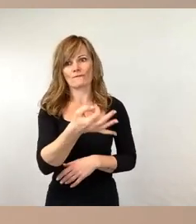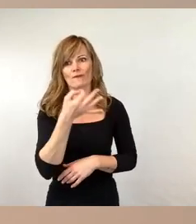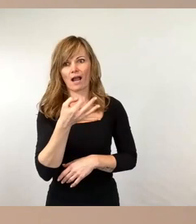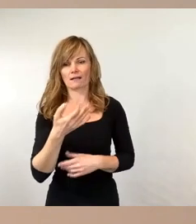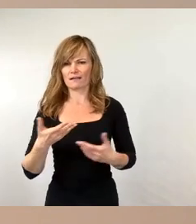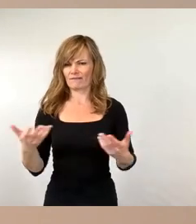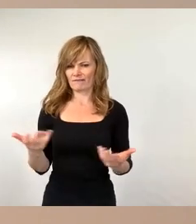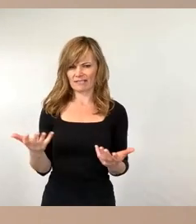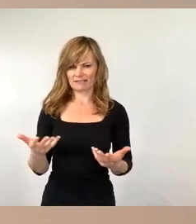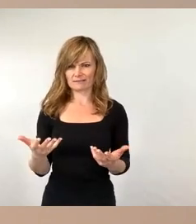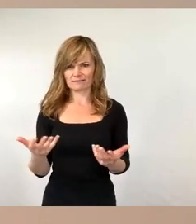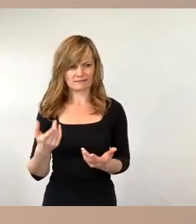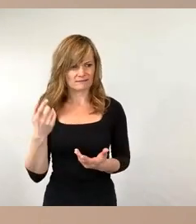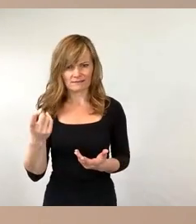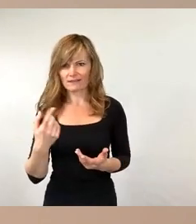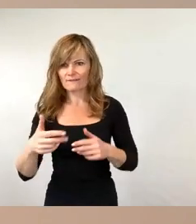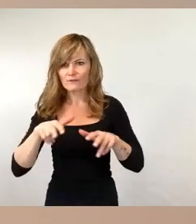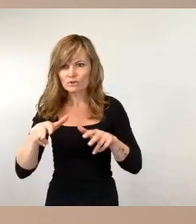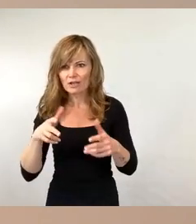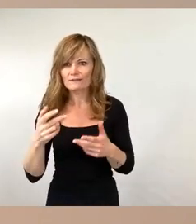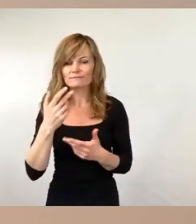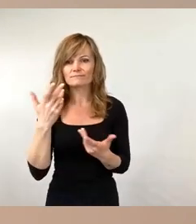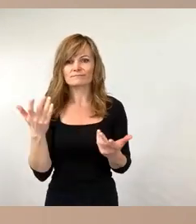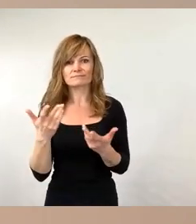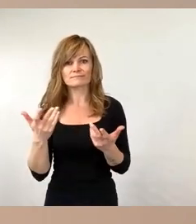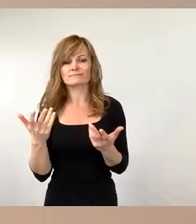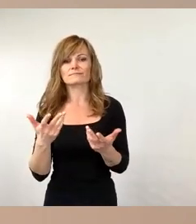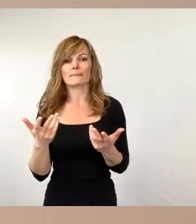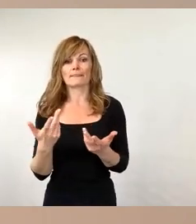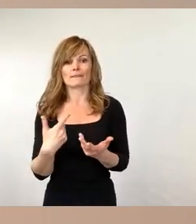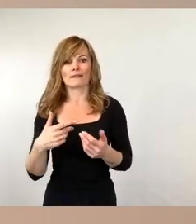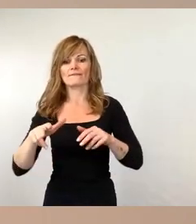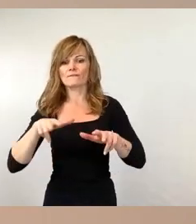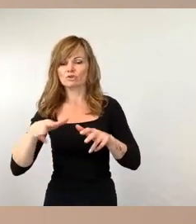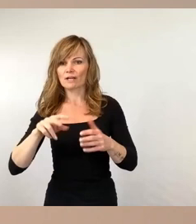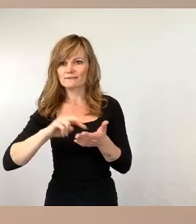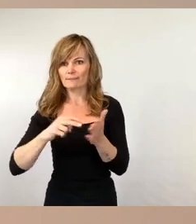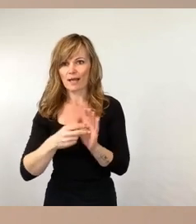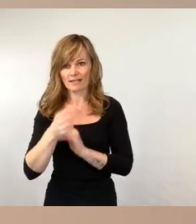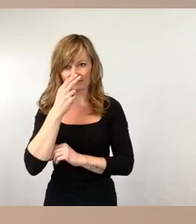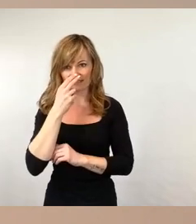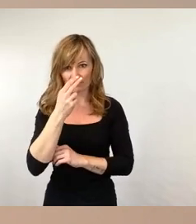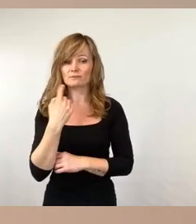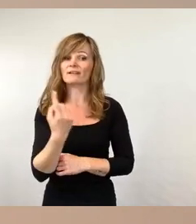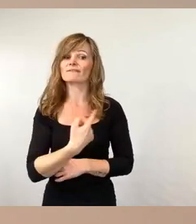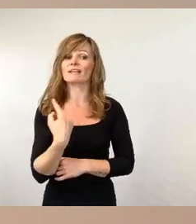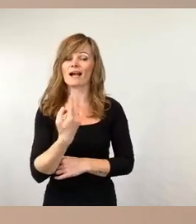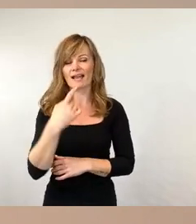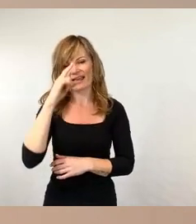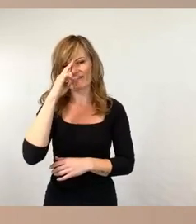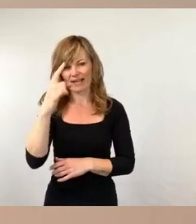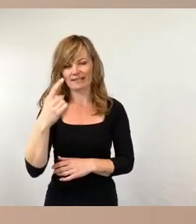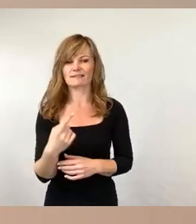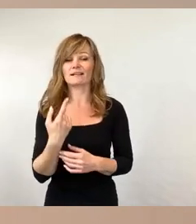mit der Wirtschaftlichkeit bzw. mit dem Wirtschaftsplan dann. Und wir alle wissen um die finanzielle